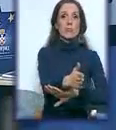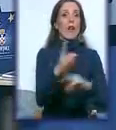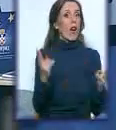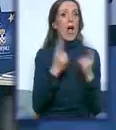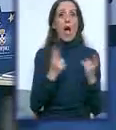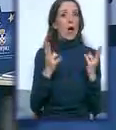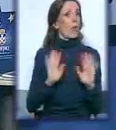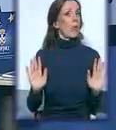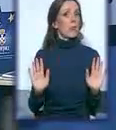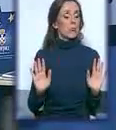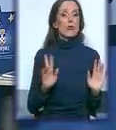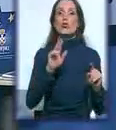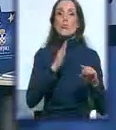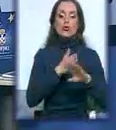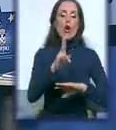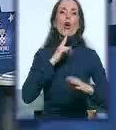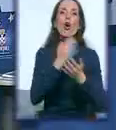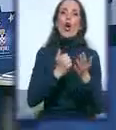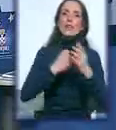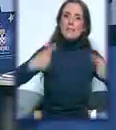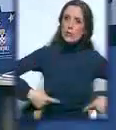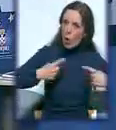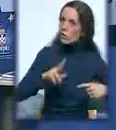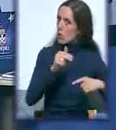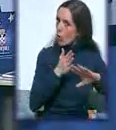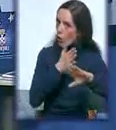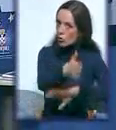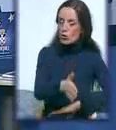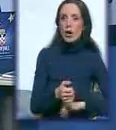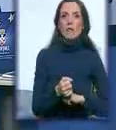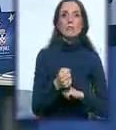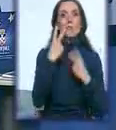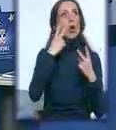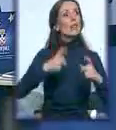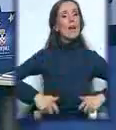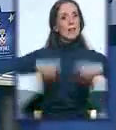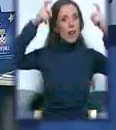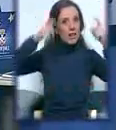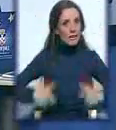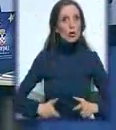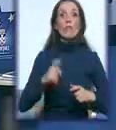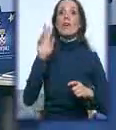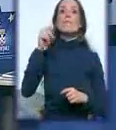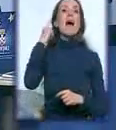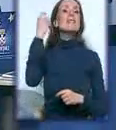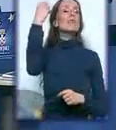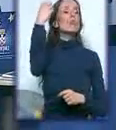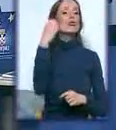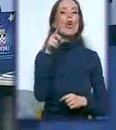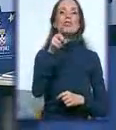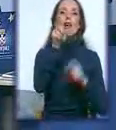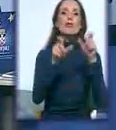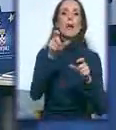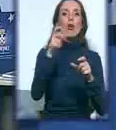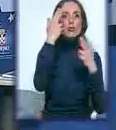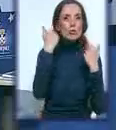ulazite tako što je pristupačno za ljude koji su korisnici kulica. Pogledajte kako su nam liftovi urađeni. Imamo zvučno sve ono što se tiče,